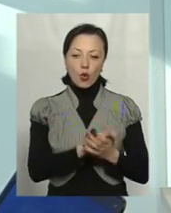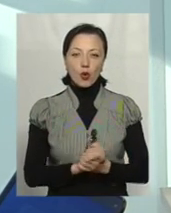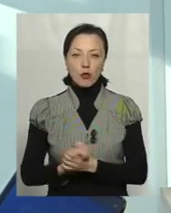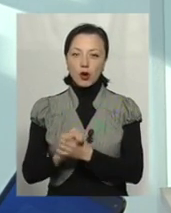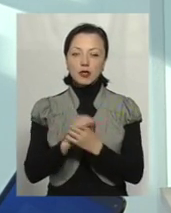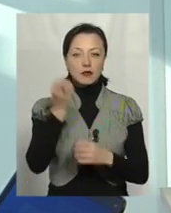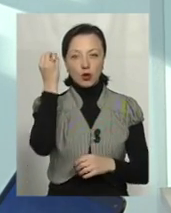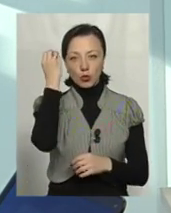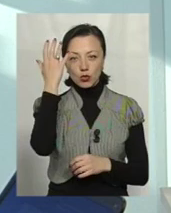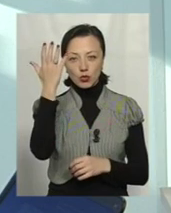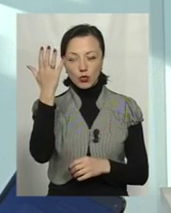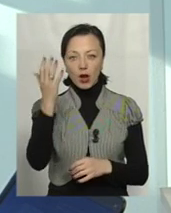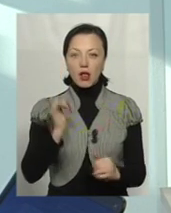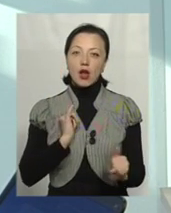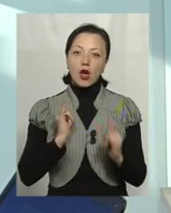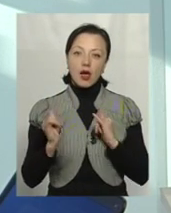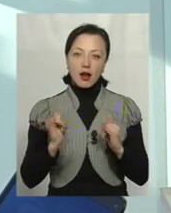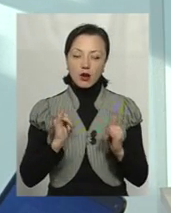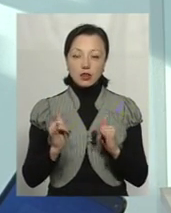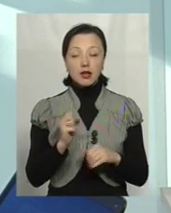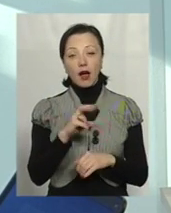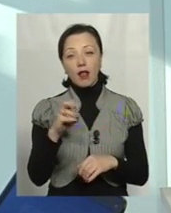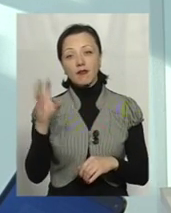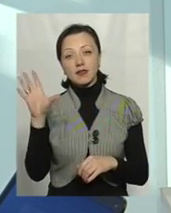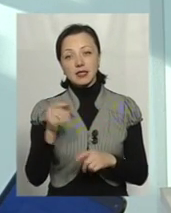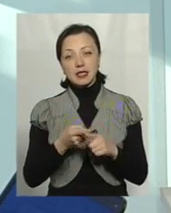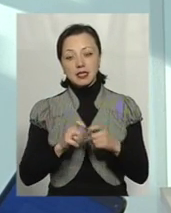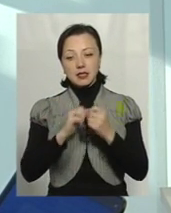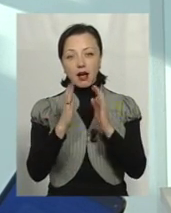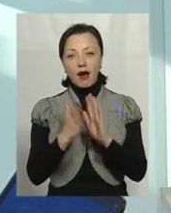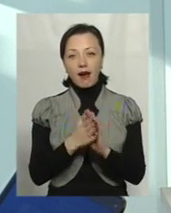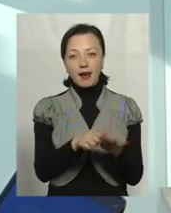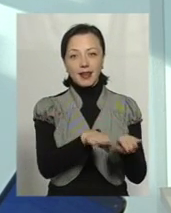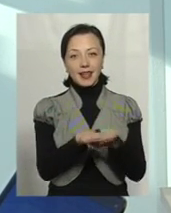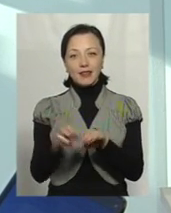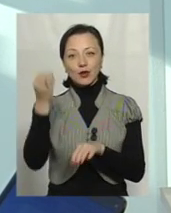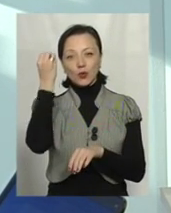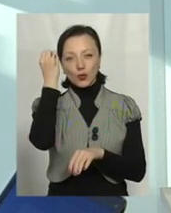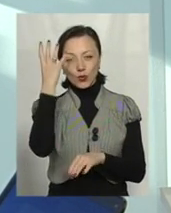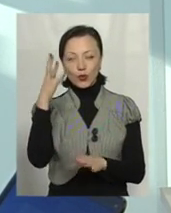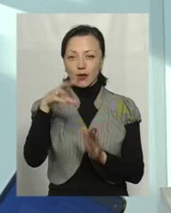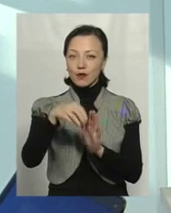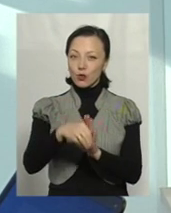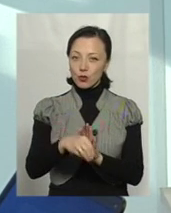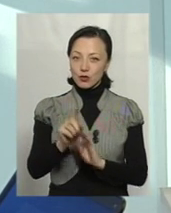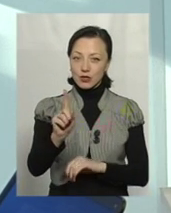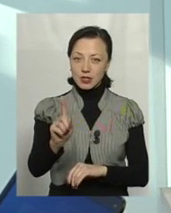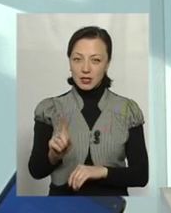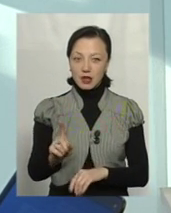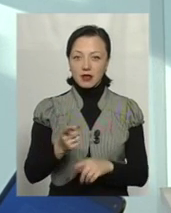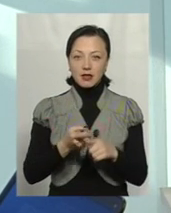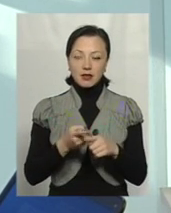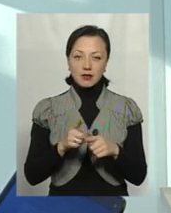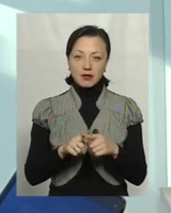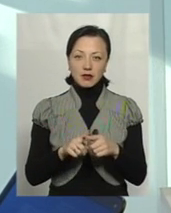культура, культура лояльності, але все це загальний рівень культури, тому числі, в даному